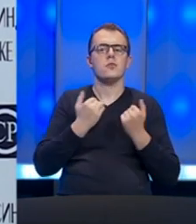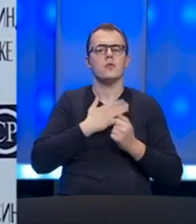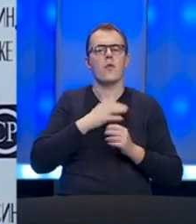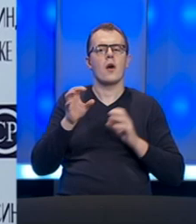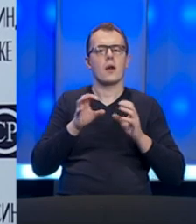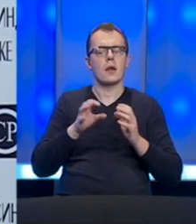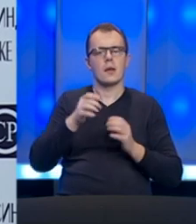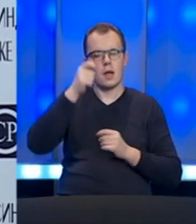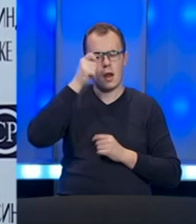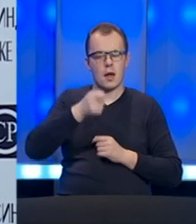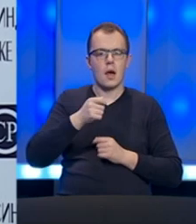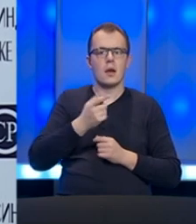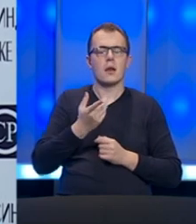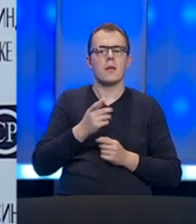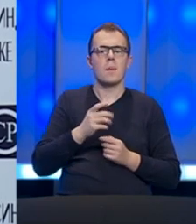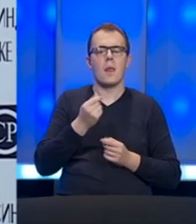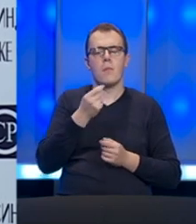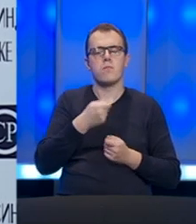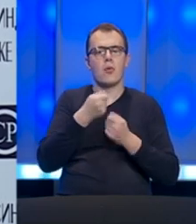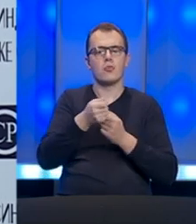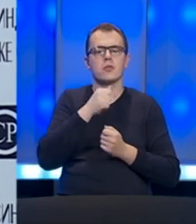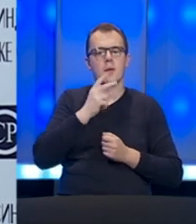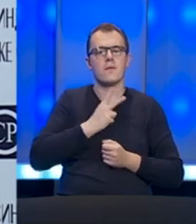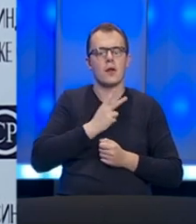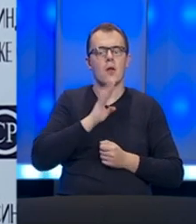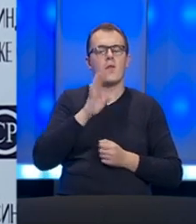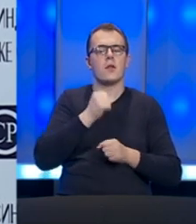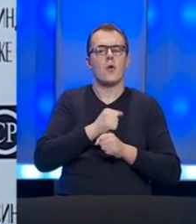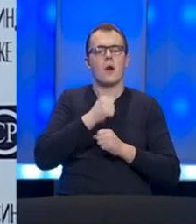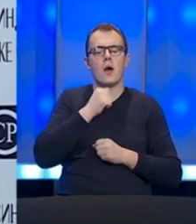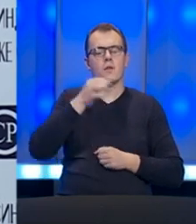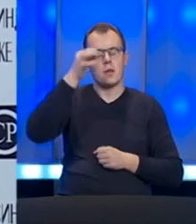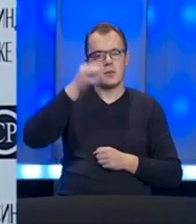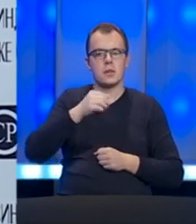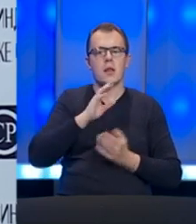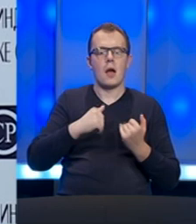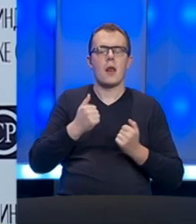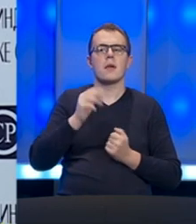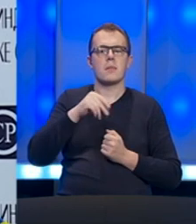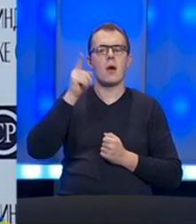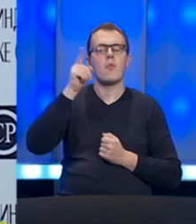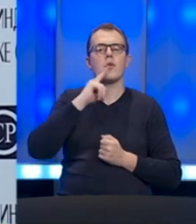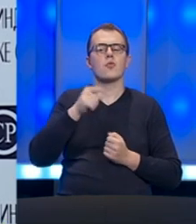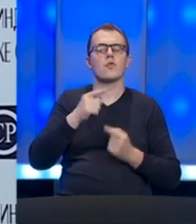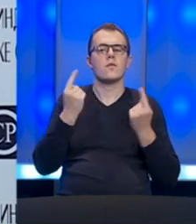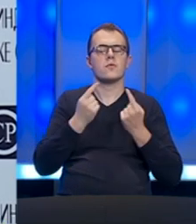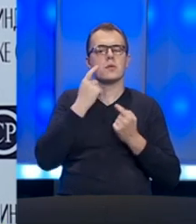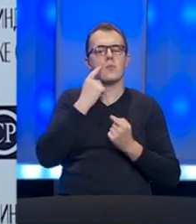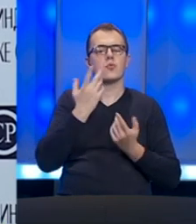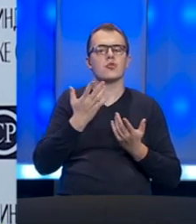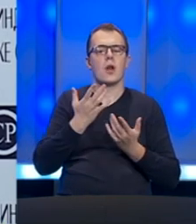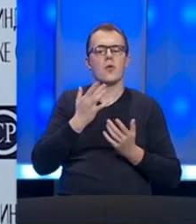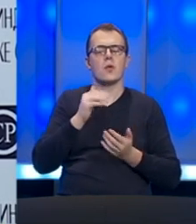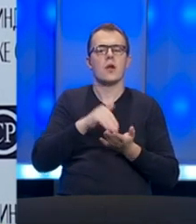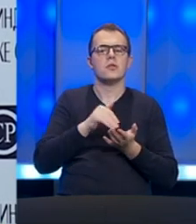radnike nagradili bonusima i vrednovali njihov rad i odali im priznanje, ali imamo i onih koji su i ovu situaciju pokušali da zaupotrebe